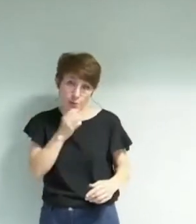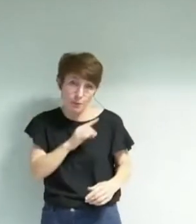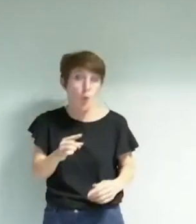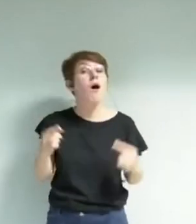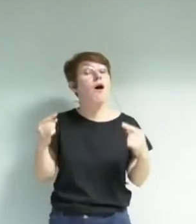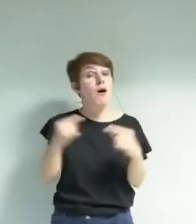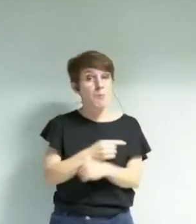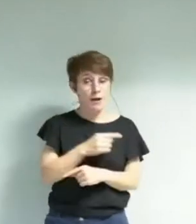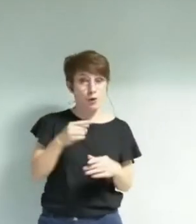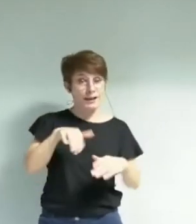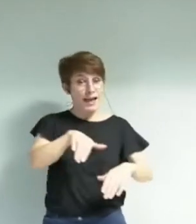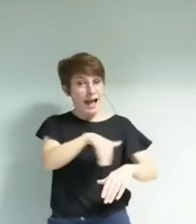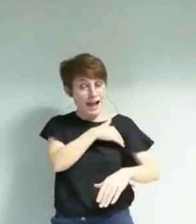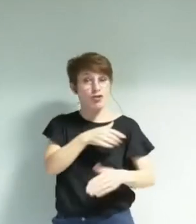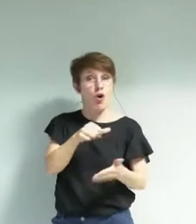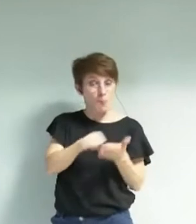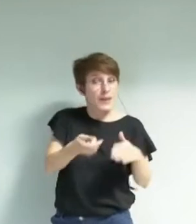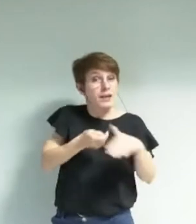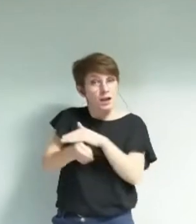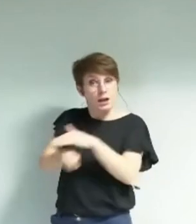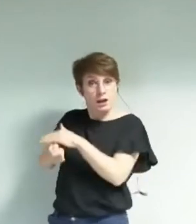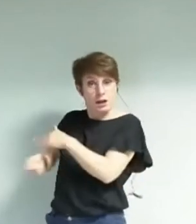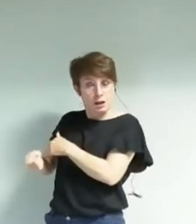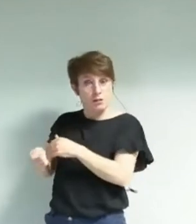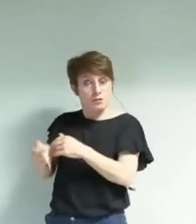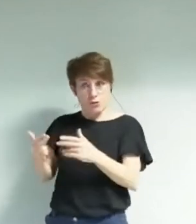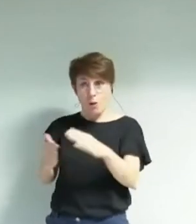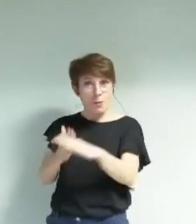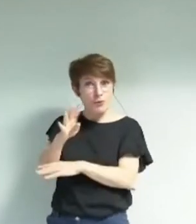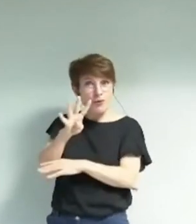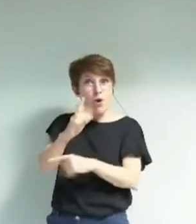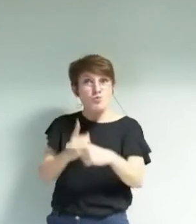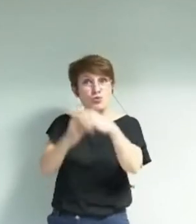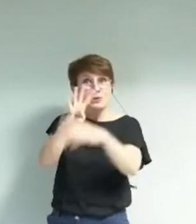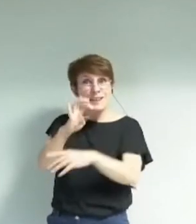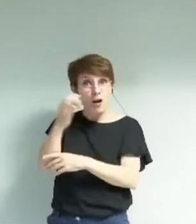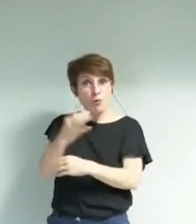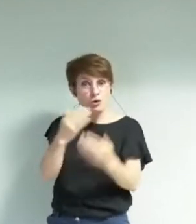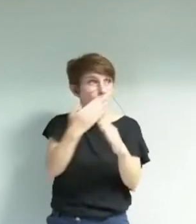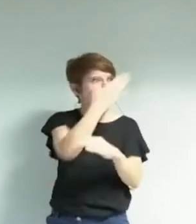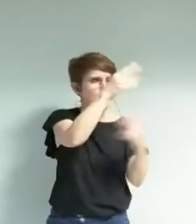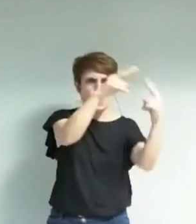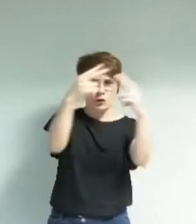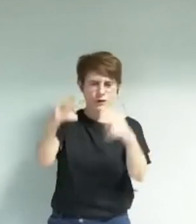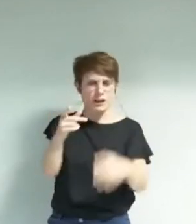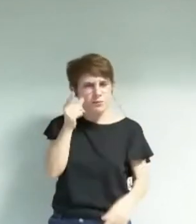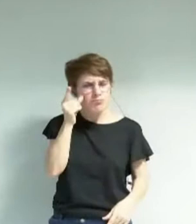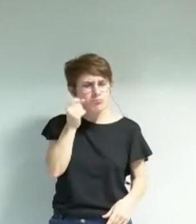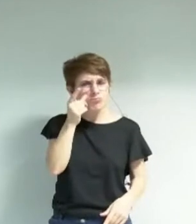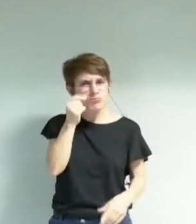dans la bibliothèque de Grenoble pour 100 habitants est supérieur d'environ 40% à celui de ces mêmes villes. C'est quand même surprenant.